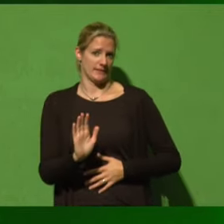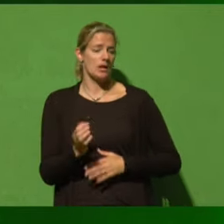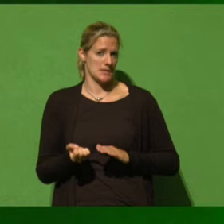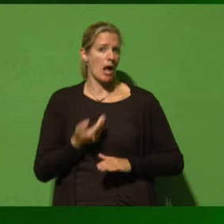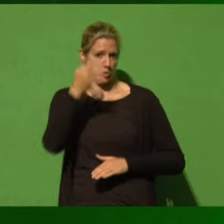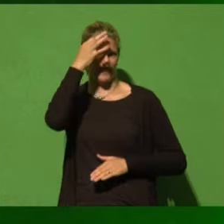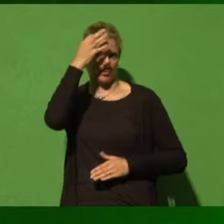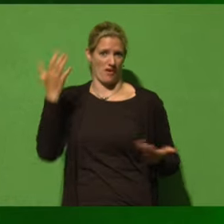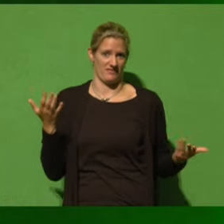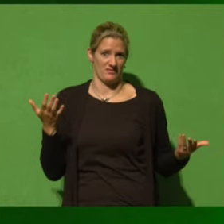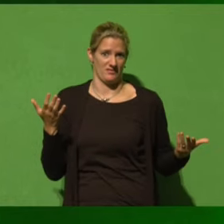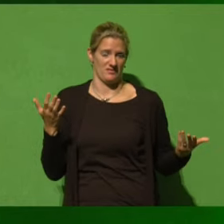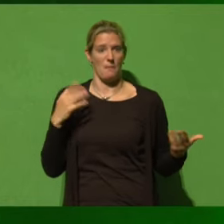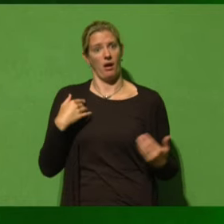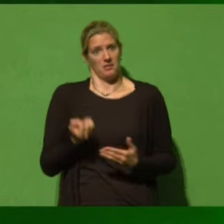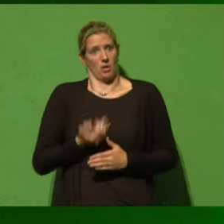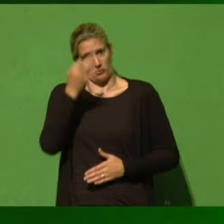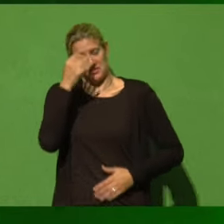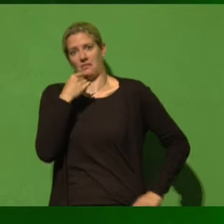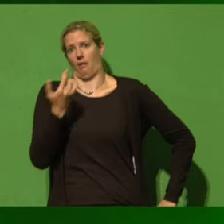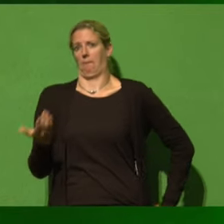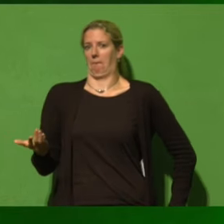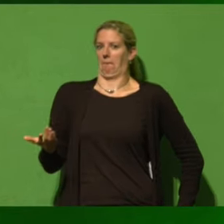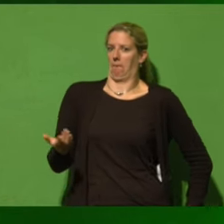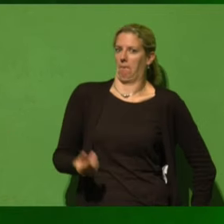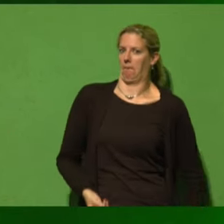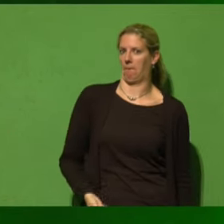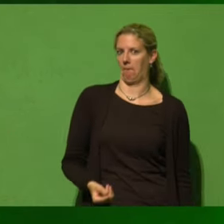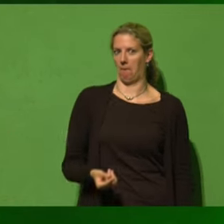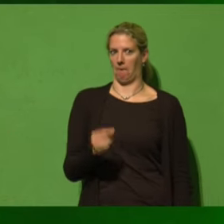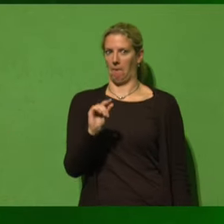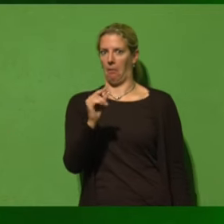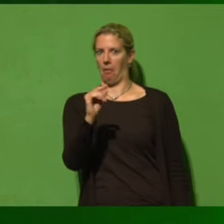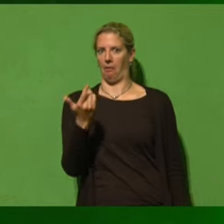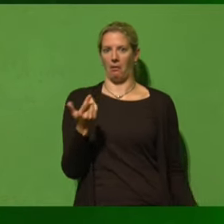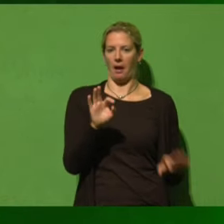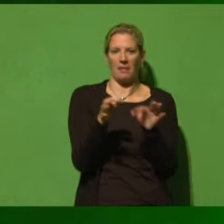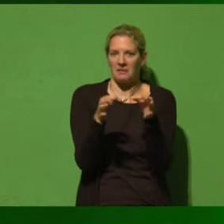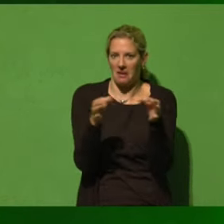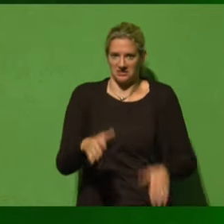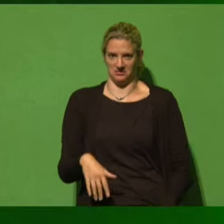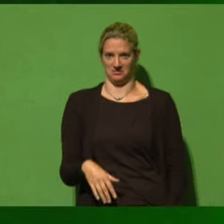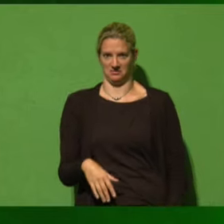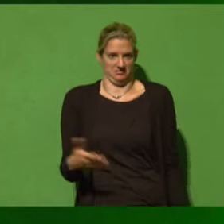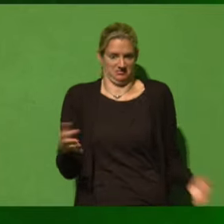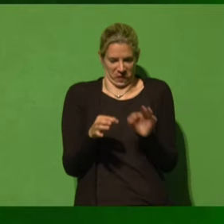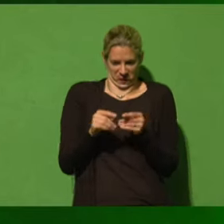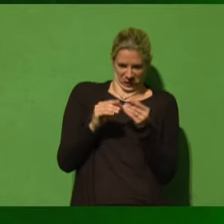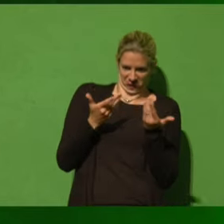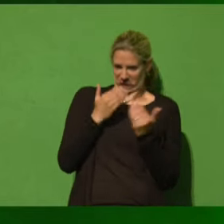aber in der Naturwissenschaft würde man sagen, das ist Messungenauigkeit. Nicht mehr und nicht weniger.